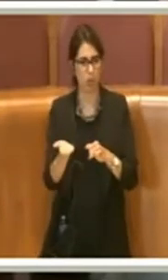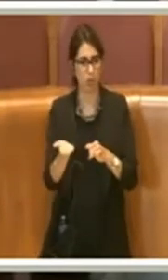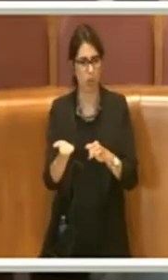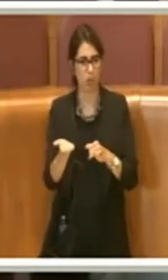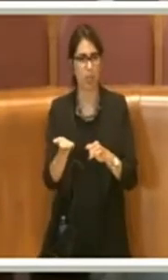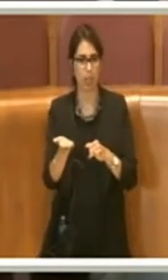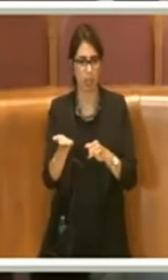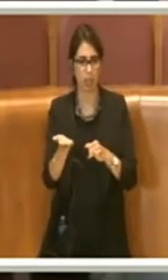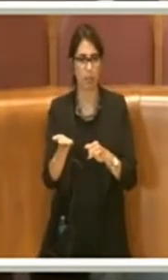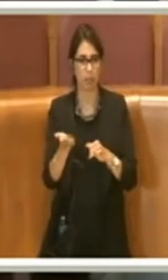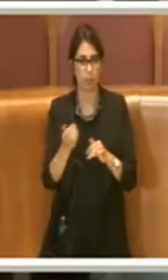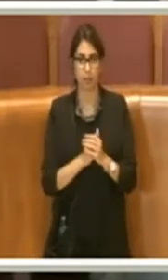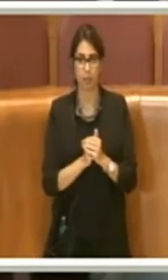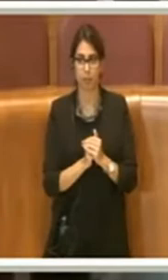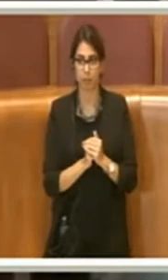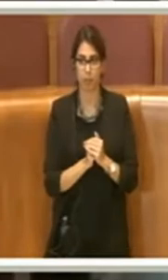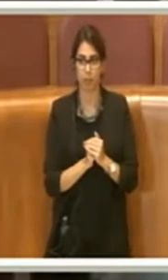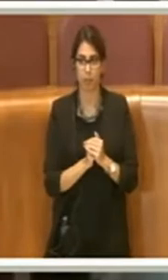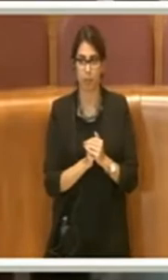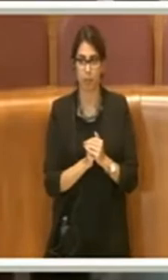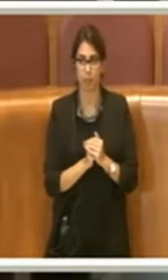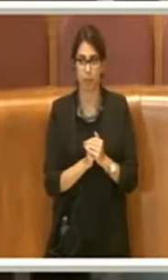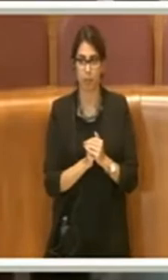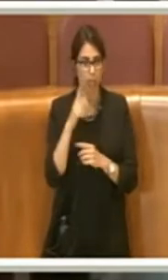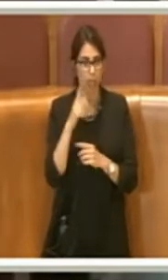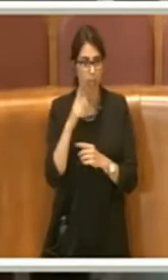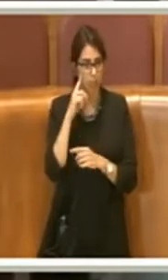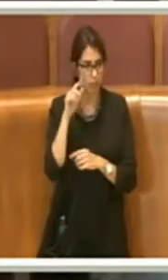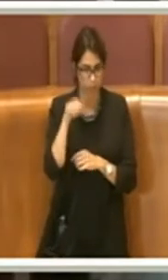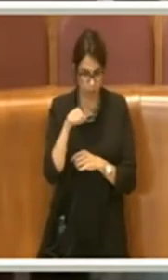che